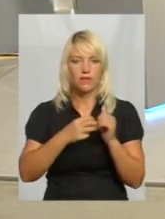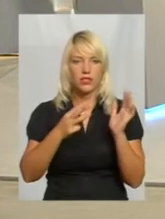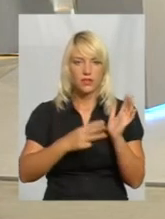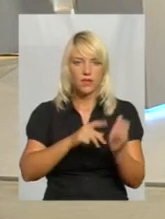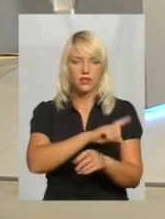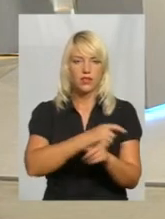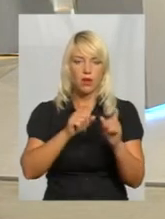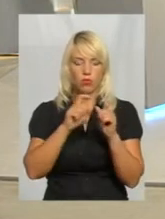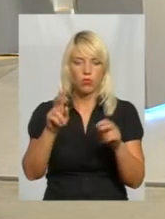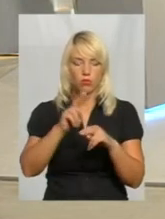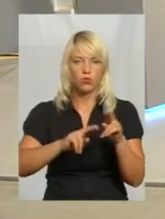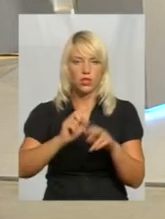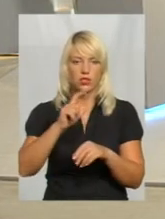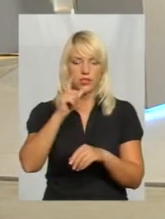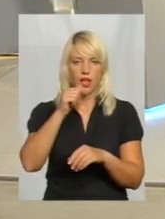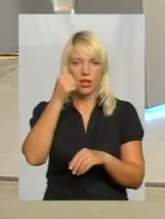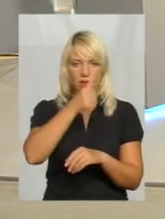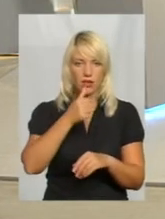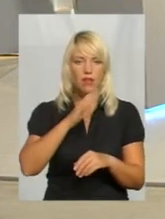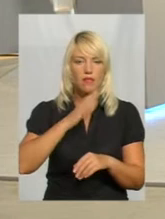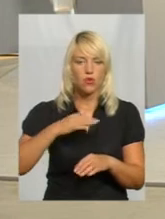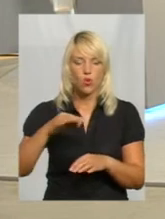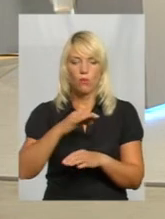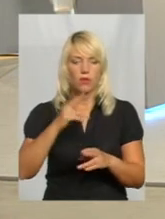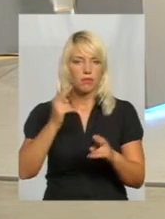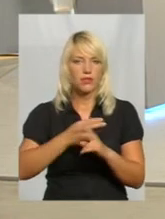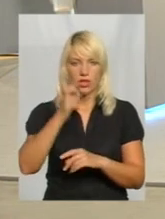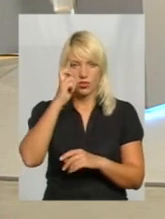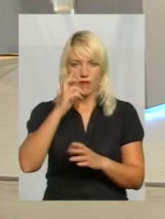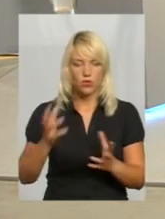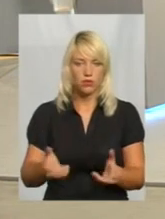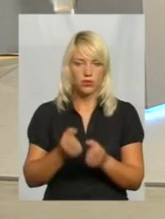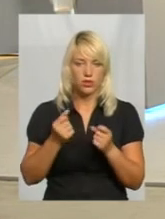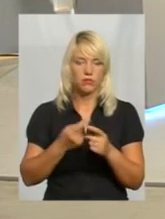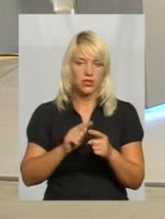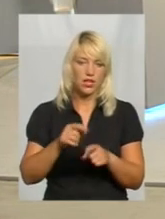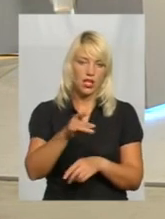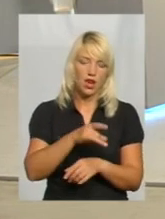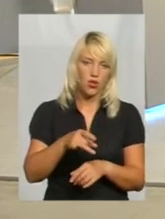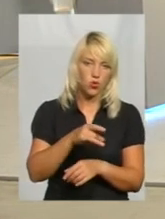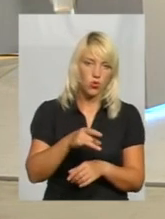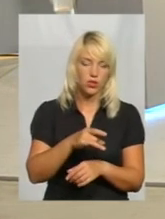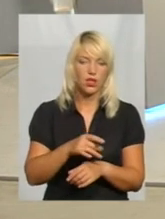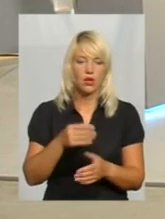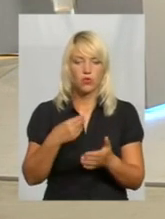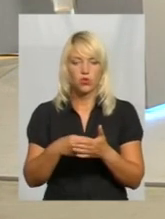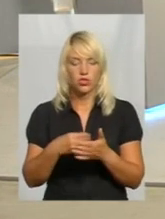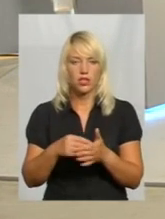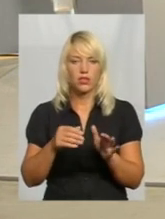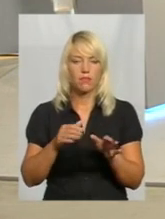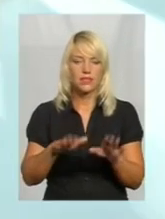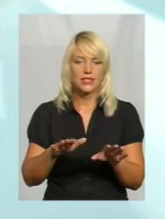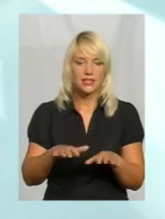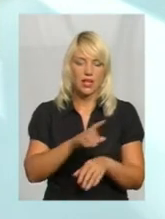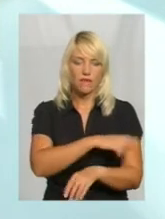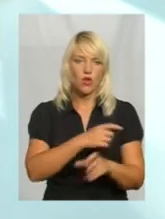побудували взагалі по нашій області. Без державної підтримки. Це і районний бюджет, і місцеві громади,